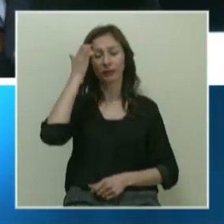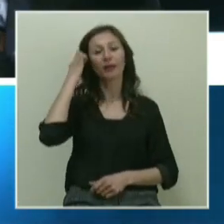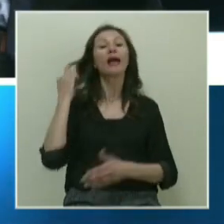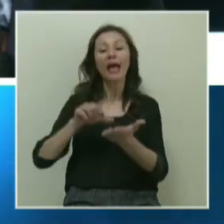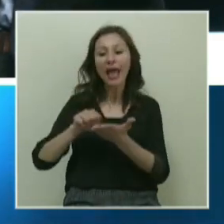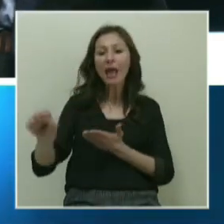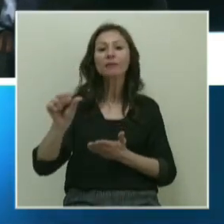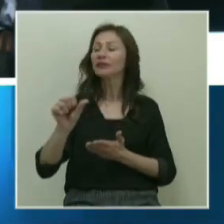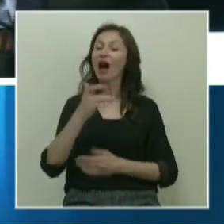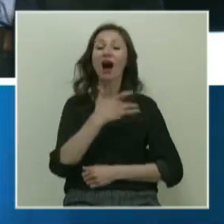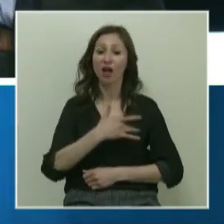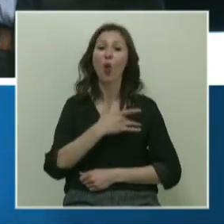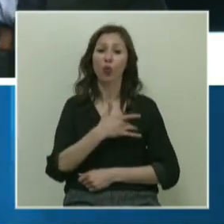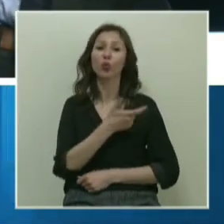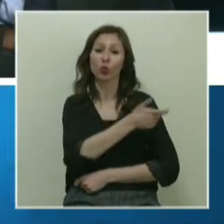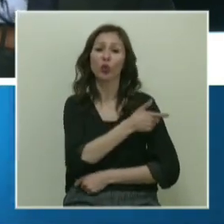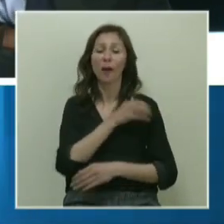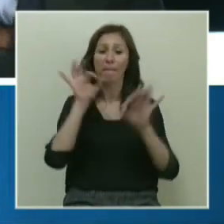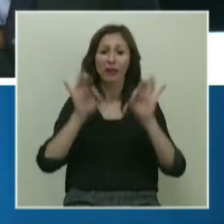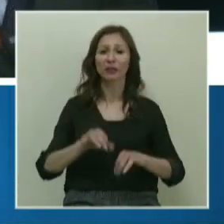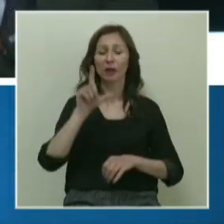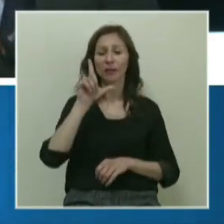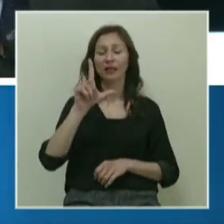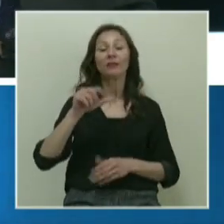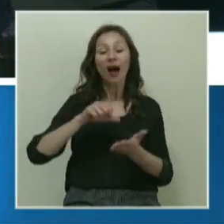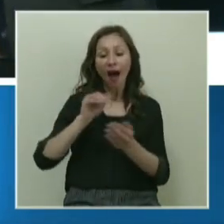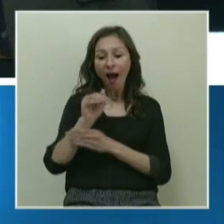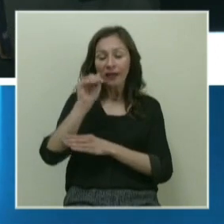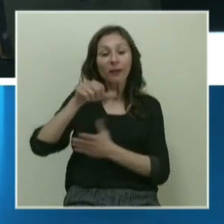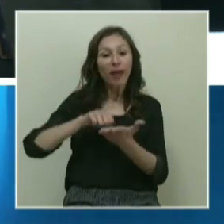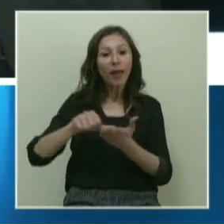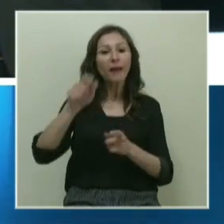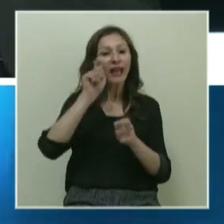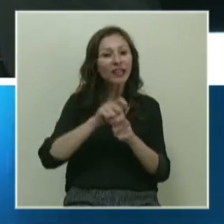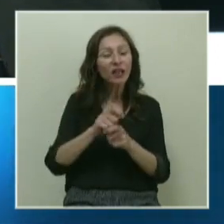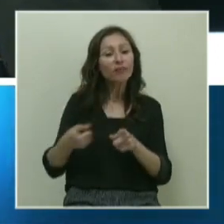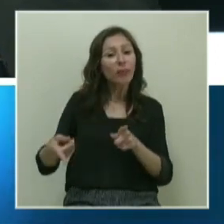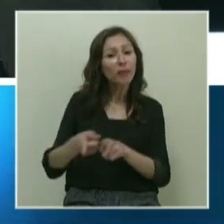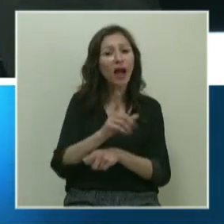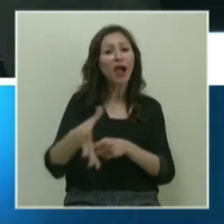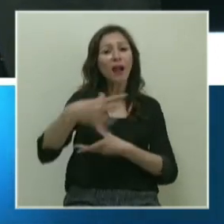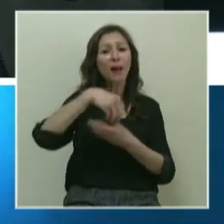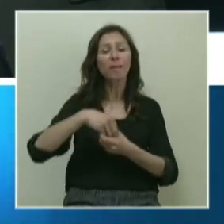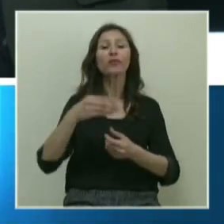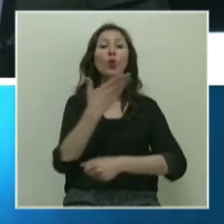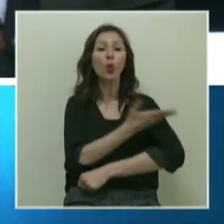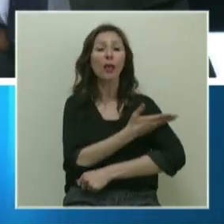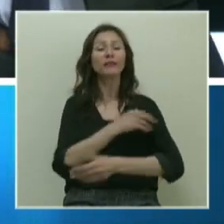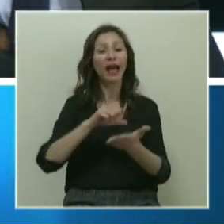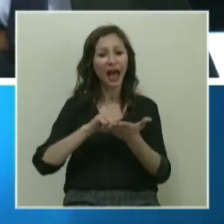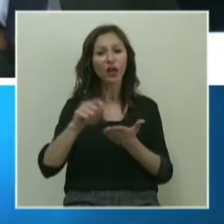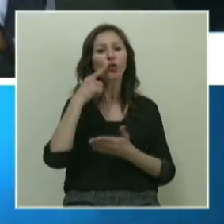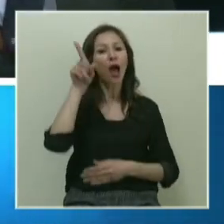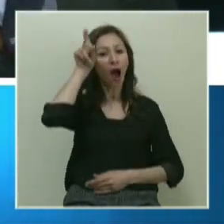anaokulunda başlamam lazım. Hayatımızı, her evresini, işlerimizin her evresini, ülkemizin her evresini